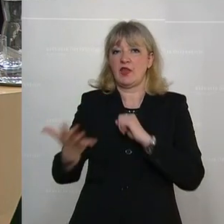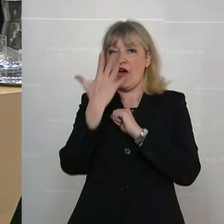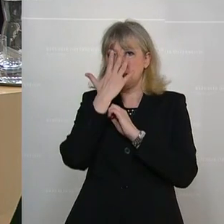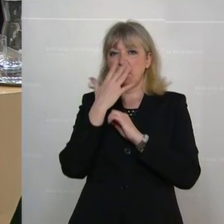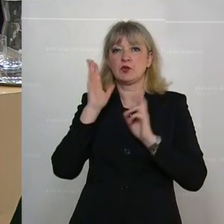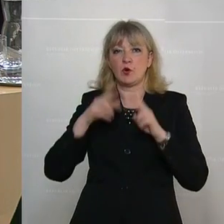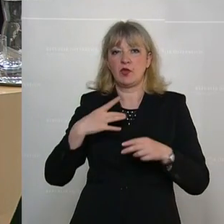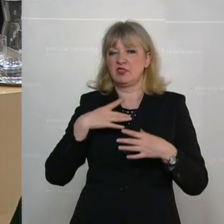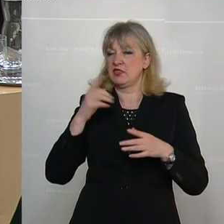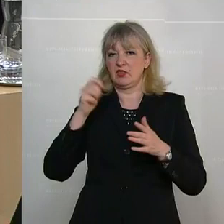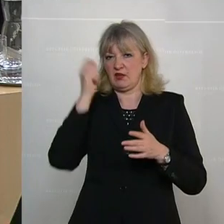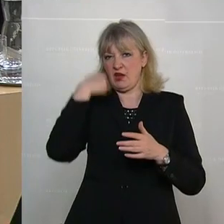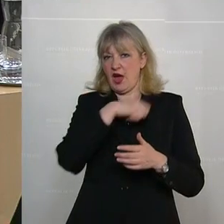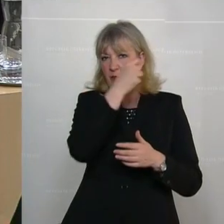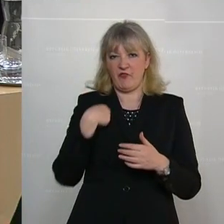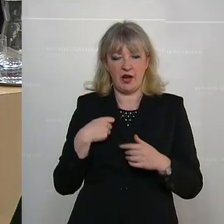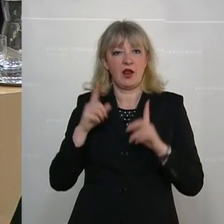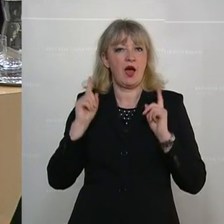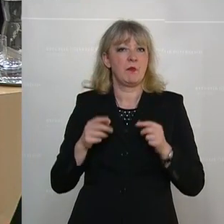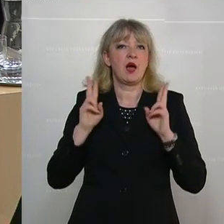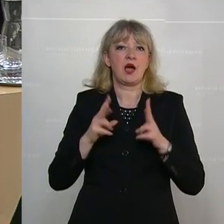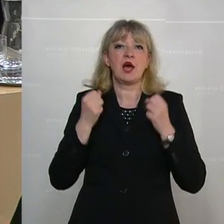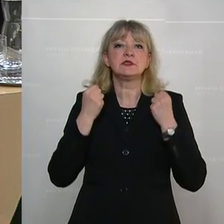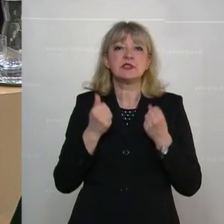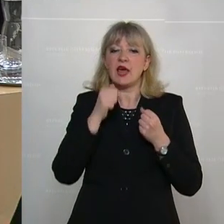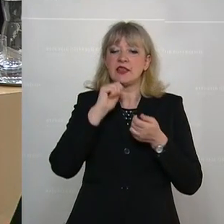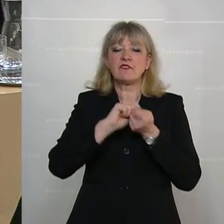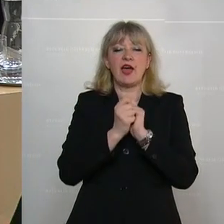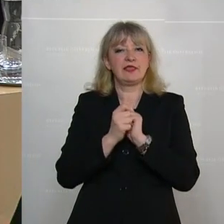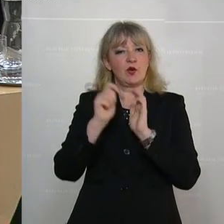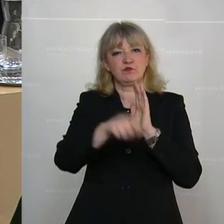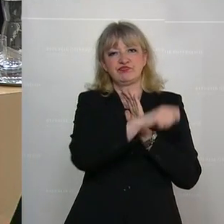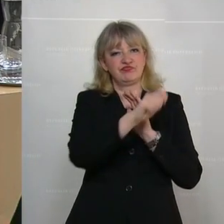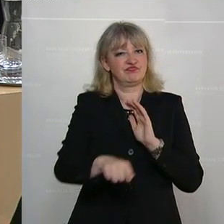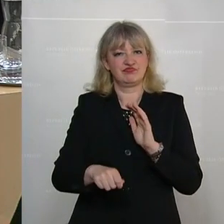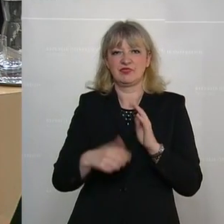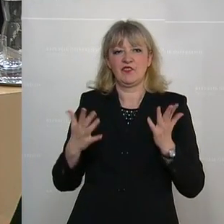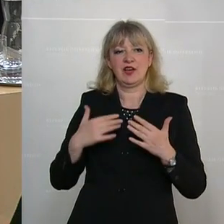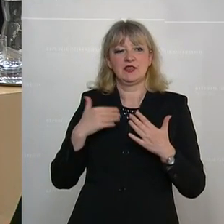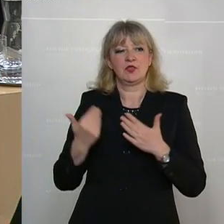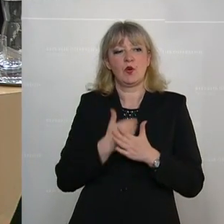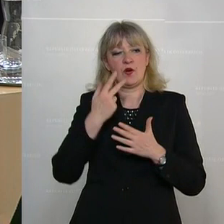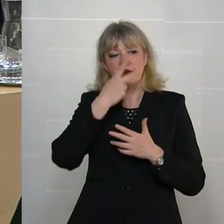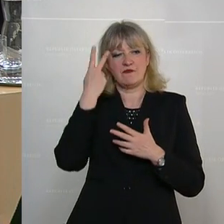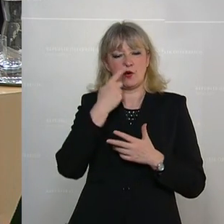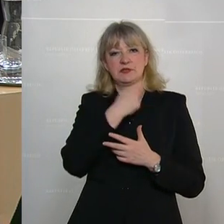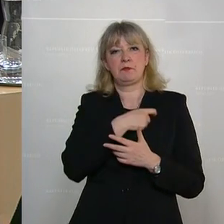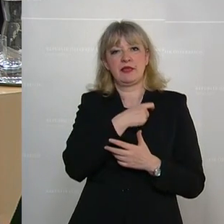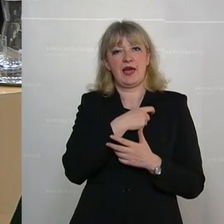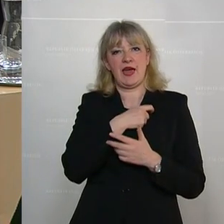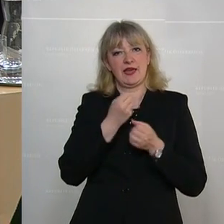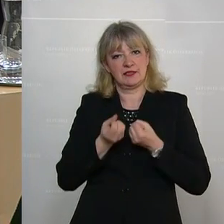können uns abwählen, aber Sie können mit Sicherheit nicht die Veränderung abwählen, die wir von der neuen Volkspartei